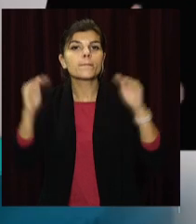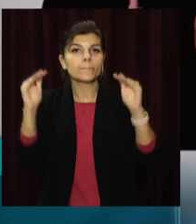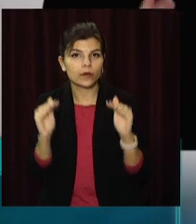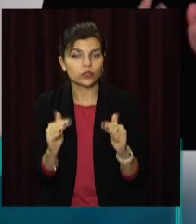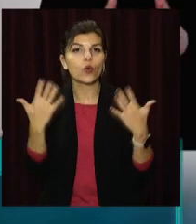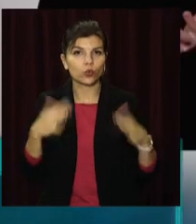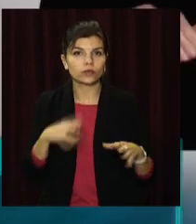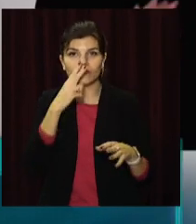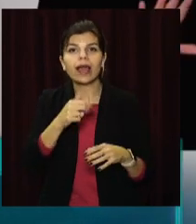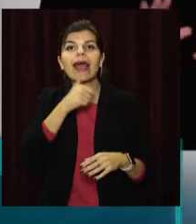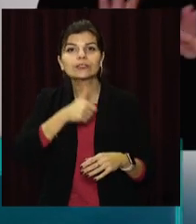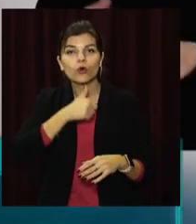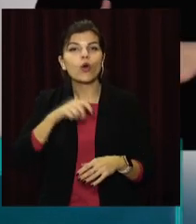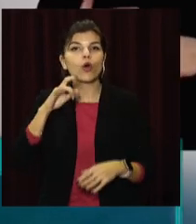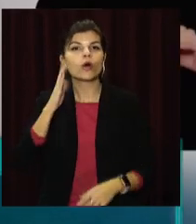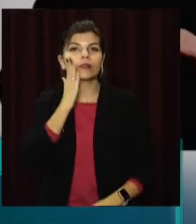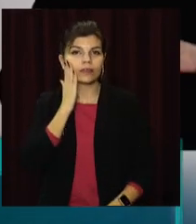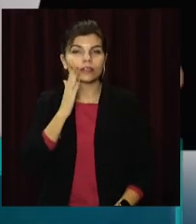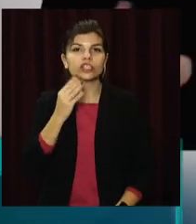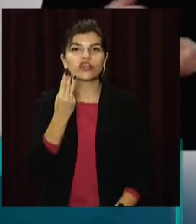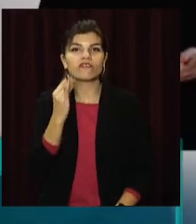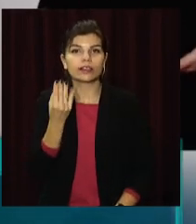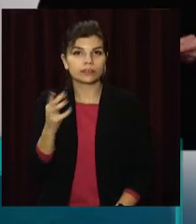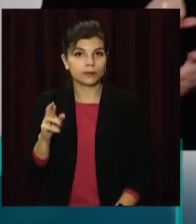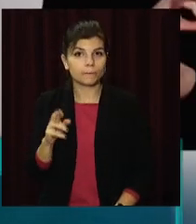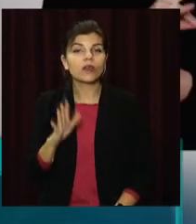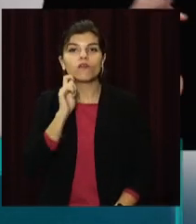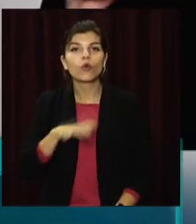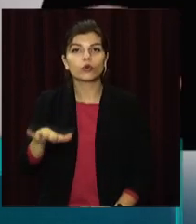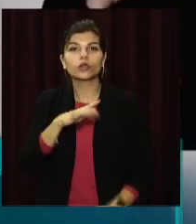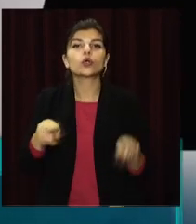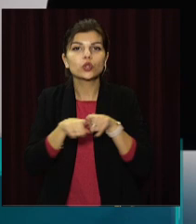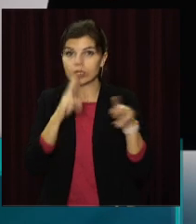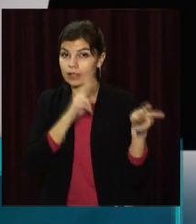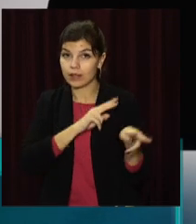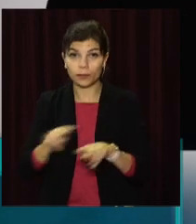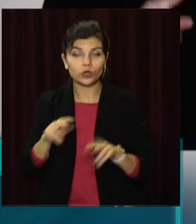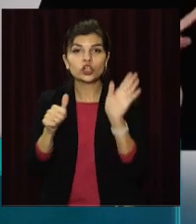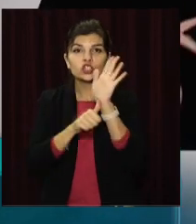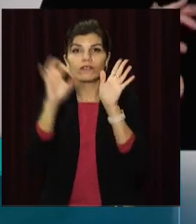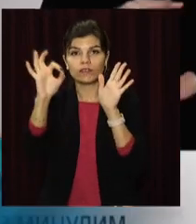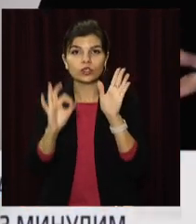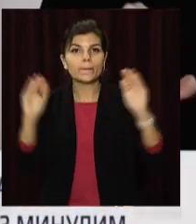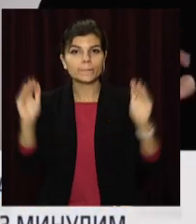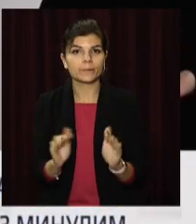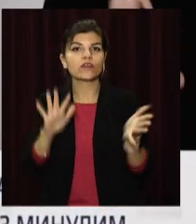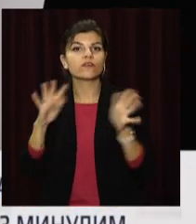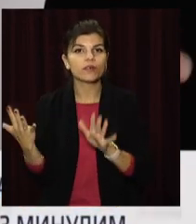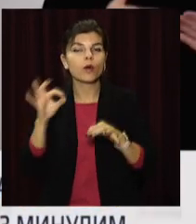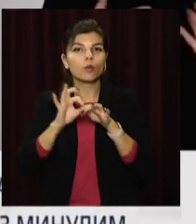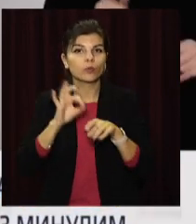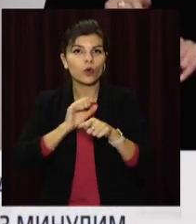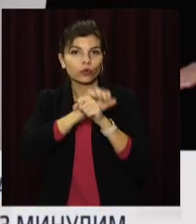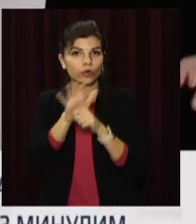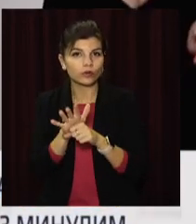випадків, де їх поступове зменшення, вже фіксується в Естонії, Румунії, Латвії та Швеції. В Україні також ми спостерігаємо